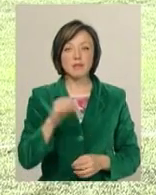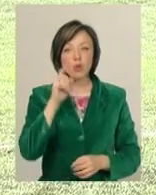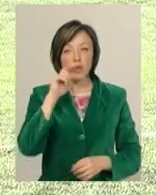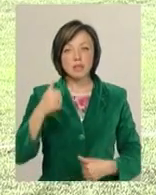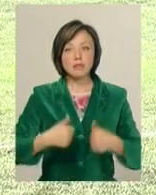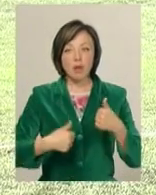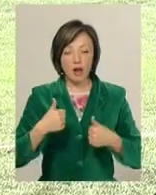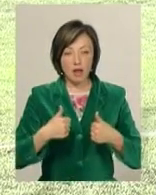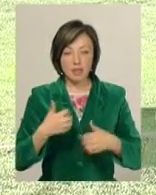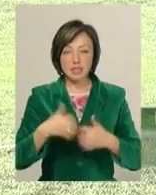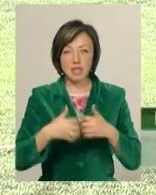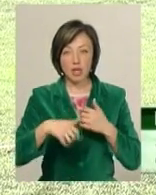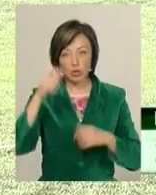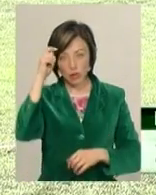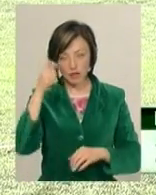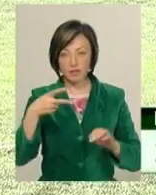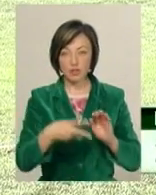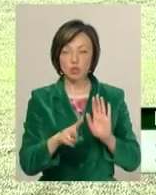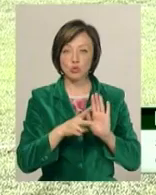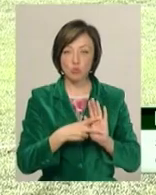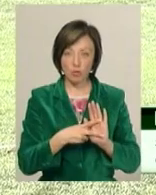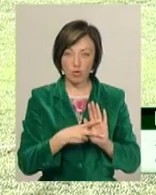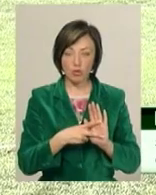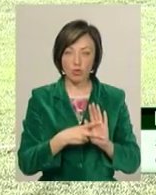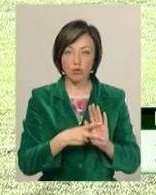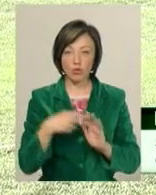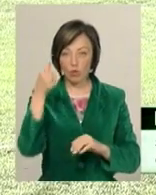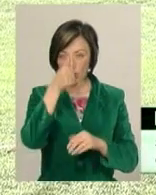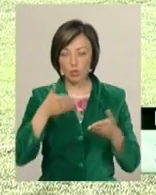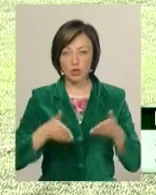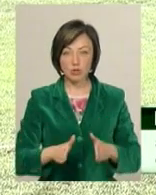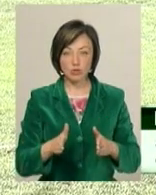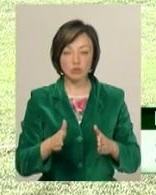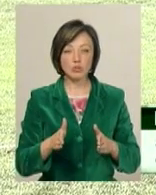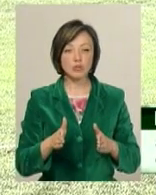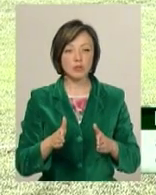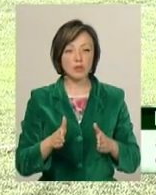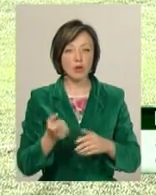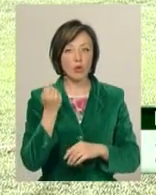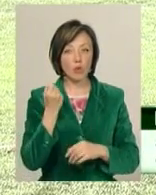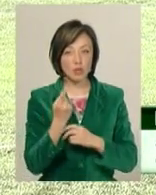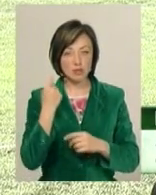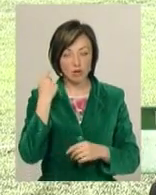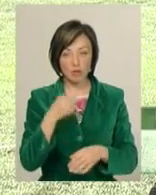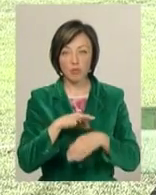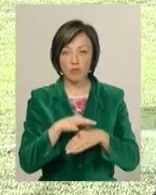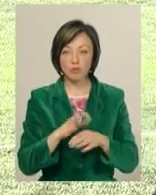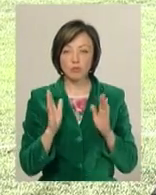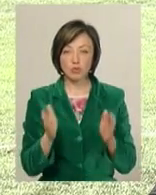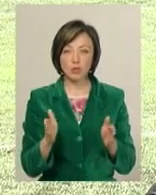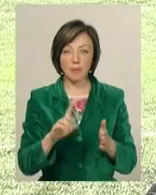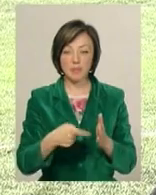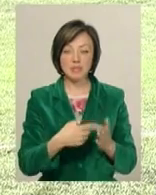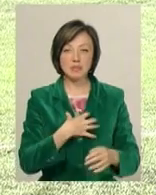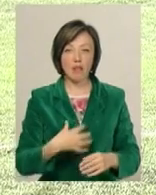змагання серед юнаків 2007 року народження, то Ю-11, будуть проходити